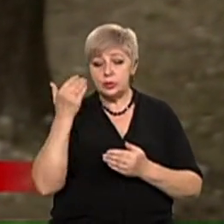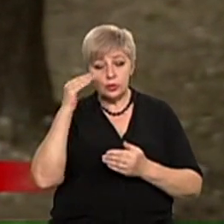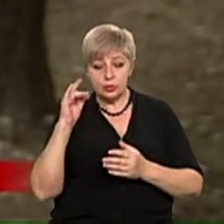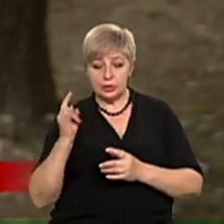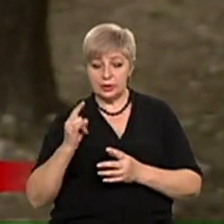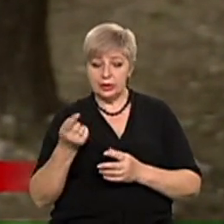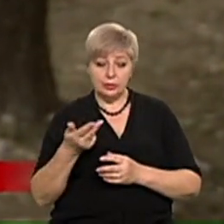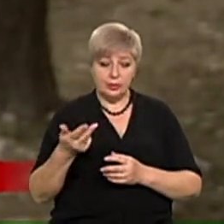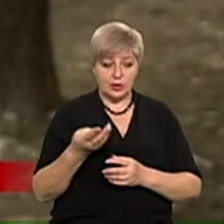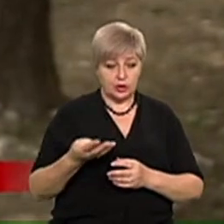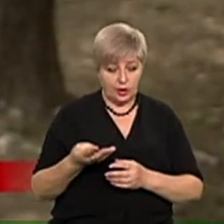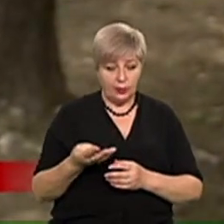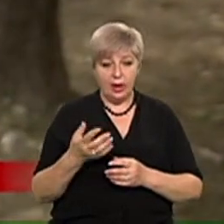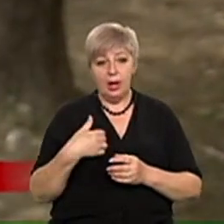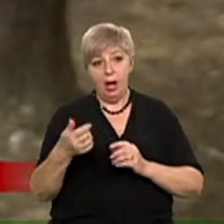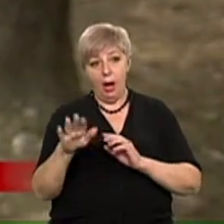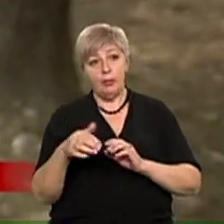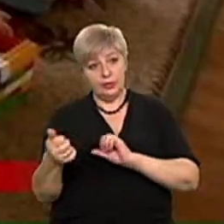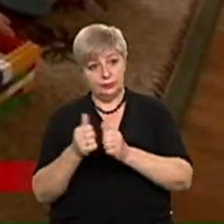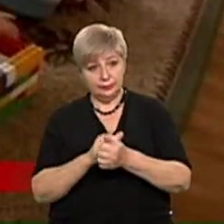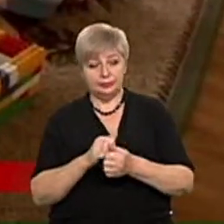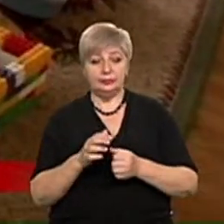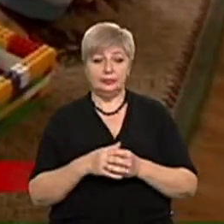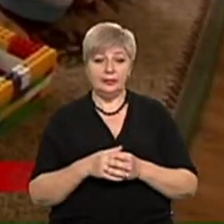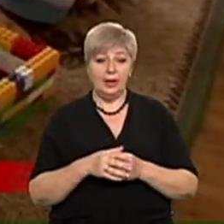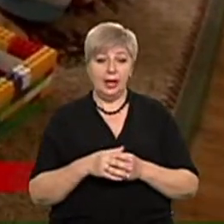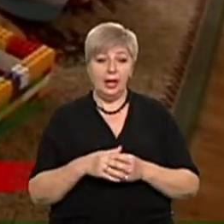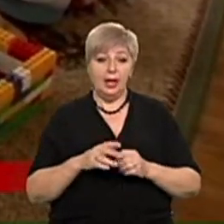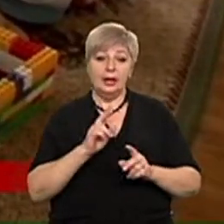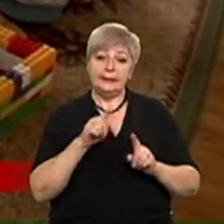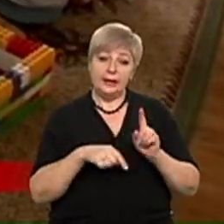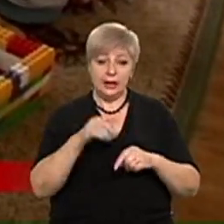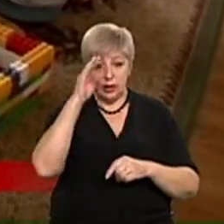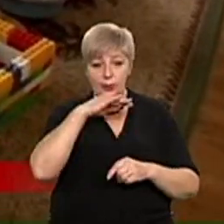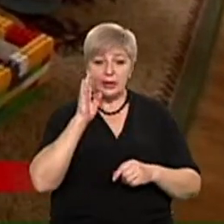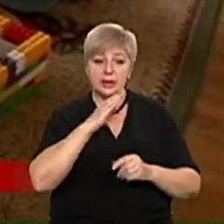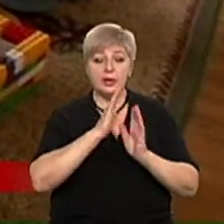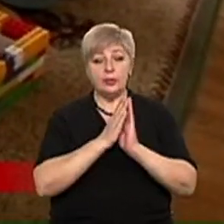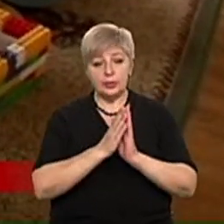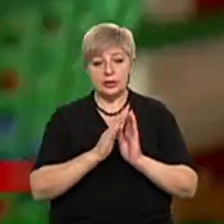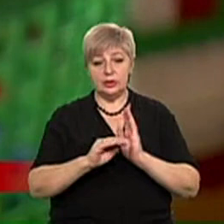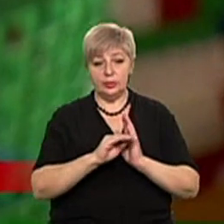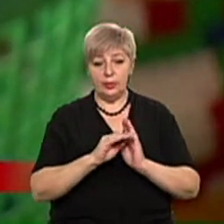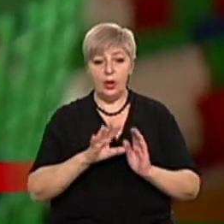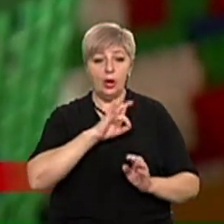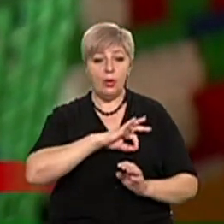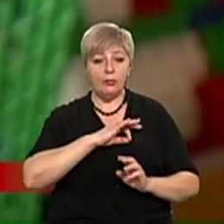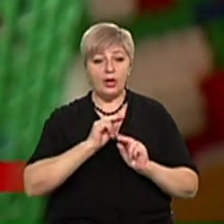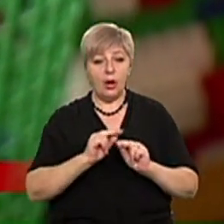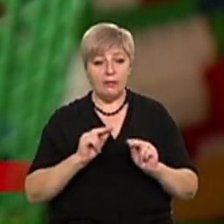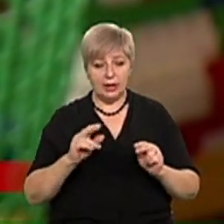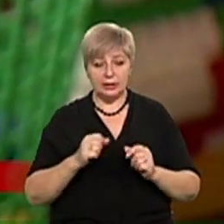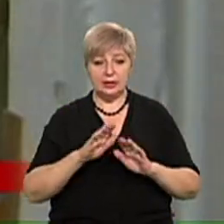трьома-четирьма. Ну і так само вони, коли мені потрібно. Деякі батьки просять допомоги у вихователів дитсадків, бо багатьох із них